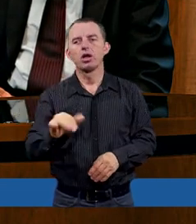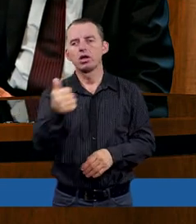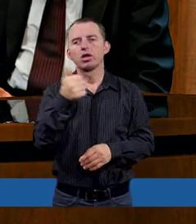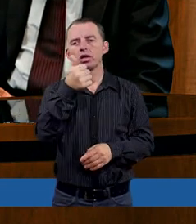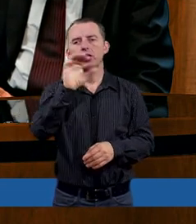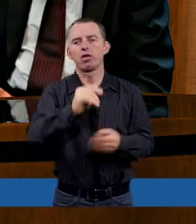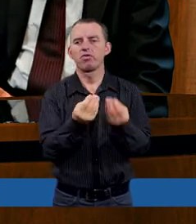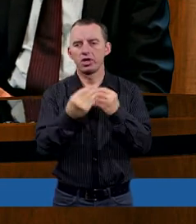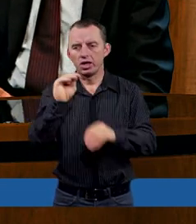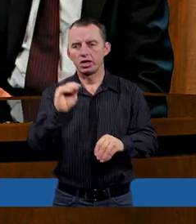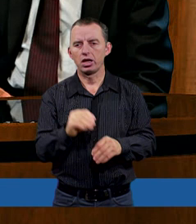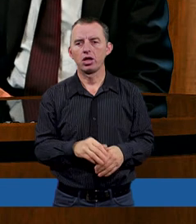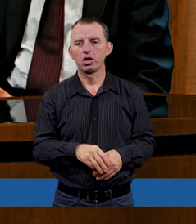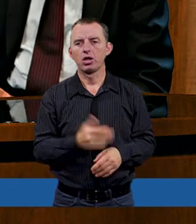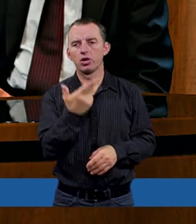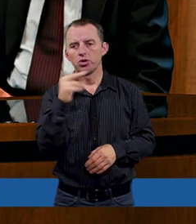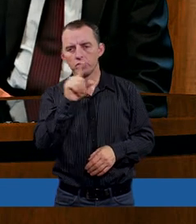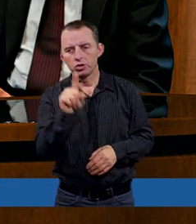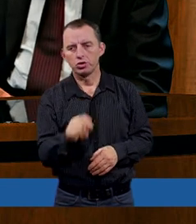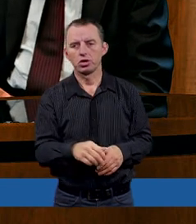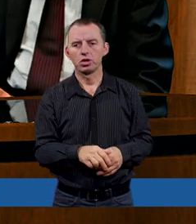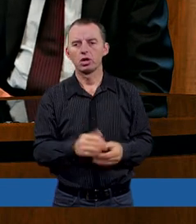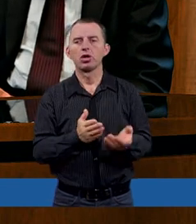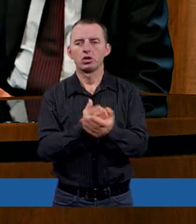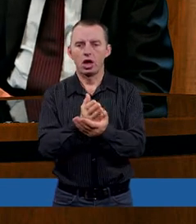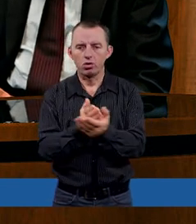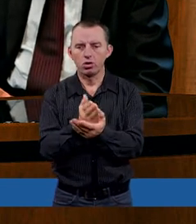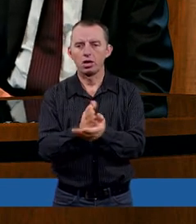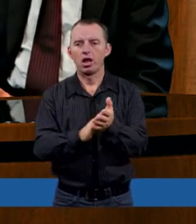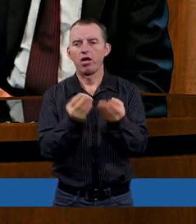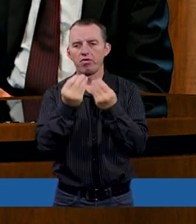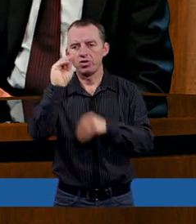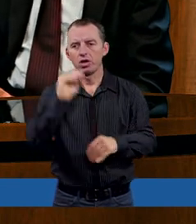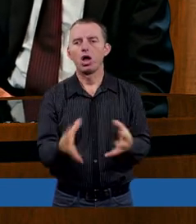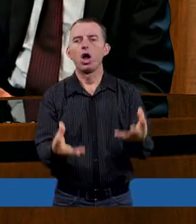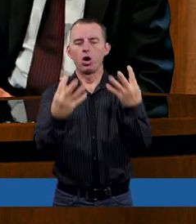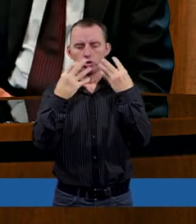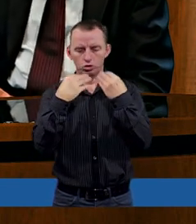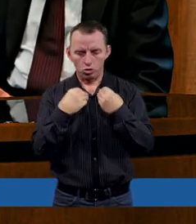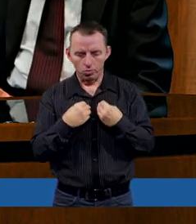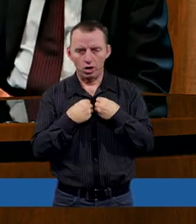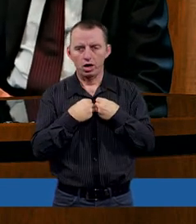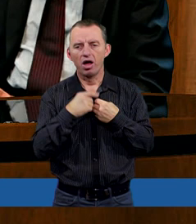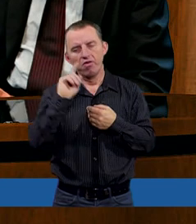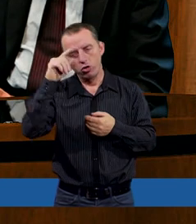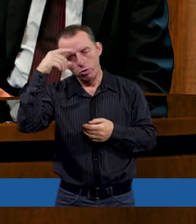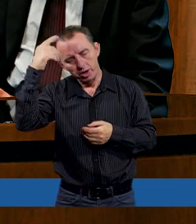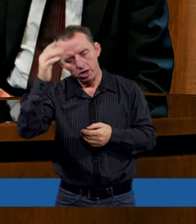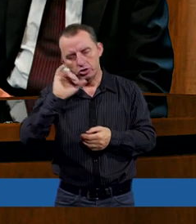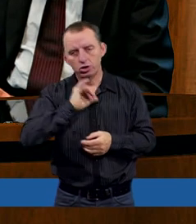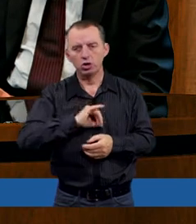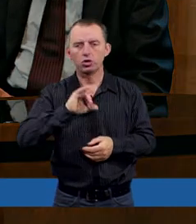większe niż zasługujesz na więcej, niż otrzymałeś. No więc wyobraźcie sobie